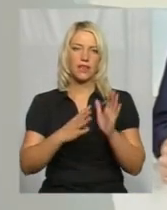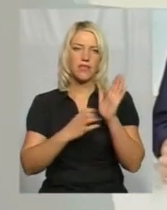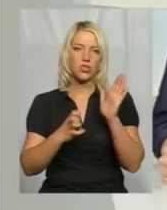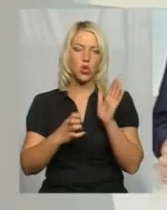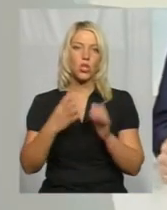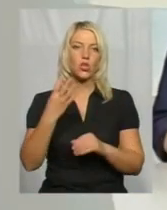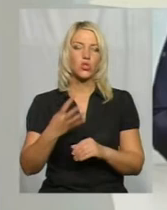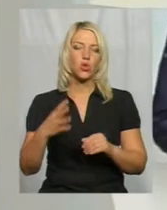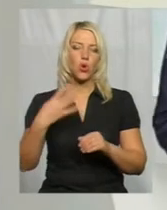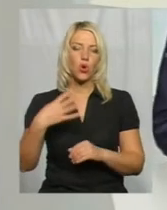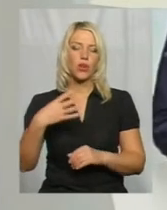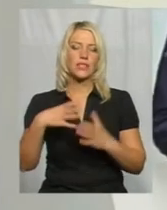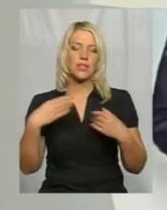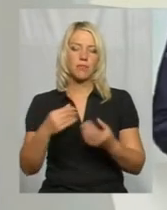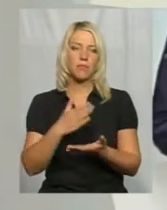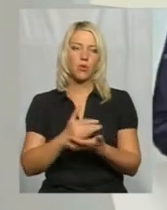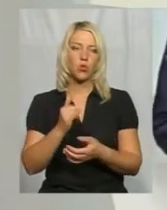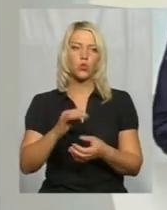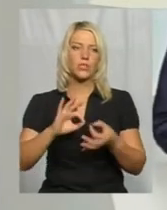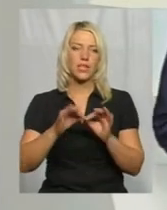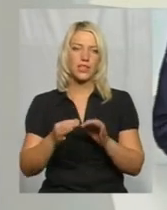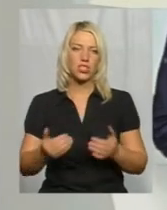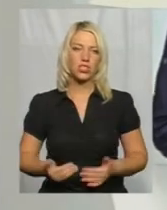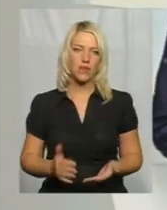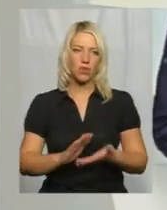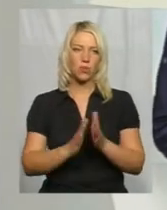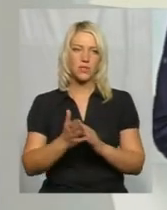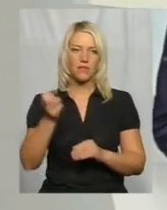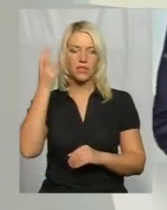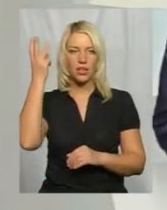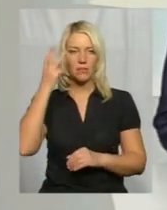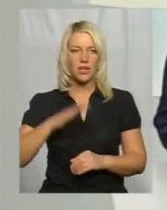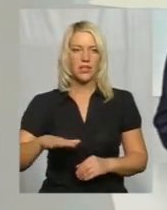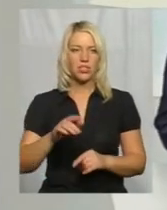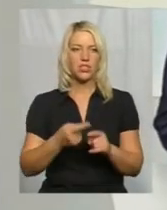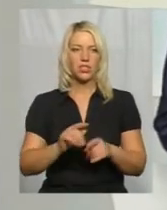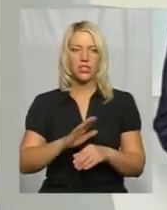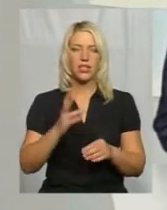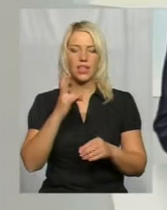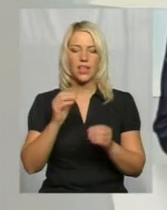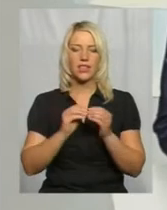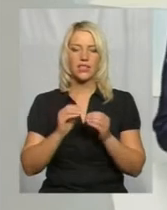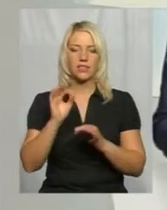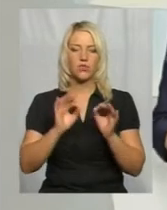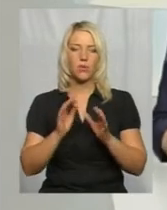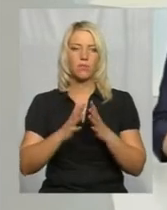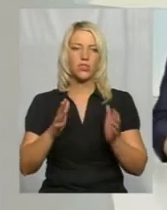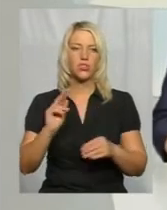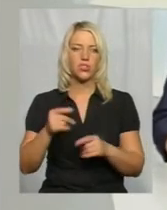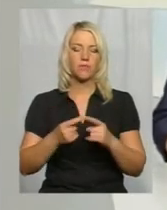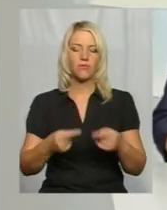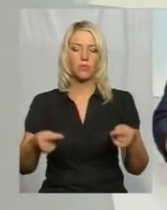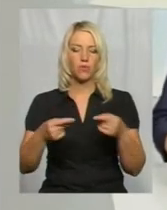3940 сімей перебувають у складних життєвих обставинах на Хмельниччині. І це на 10% більше, ніж у відповідному